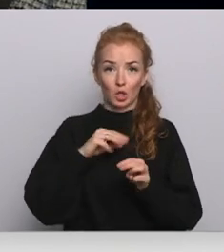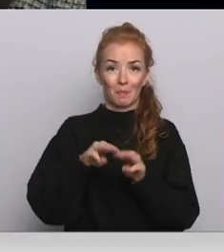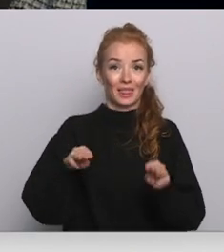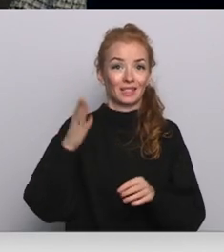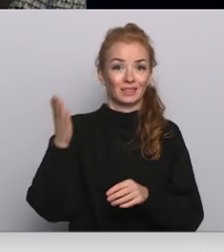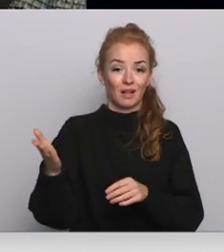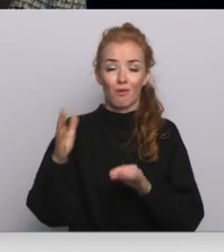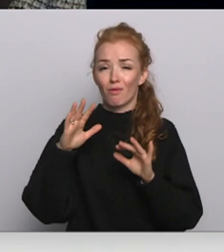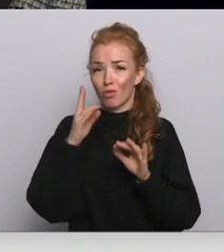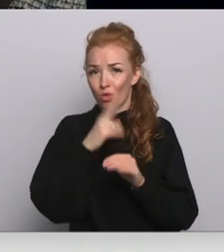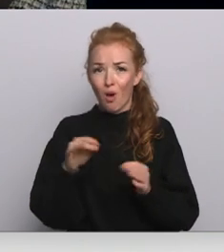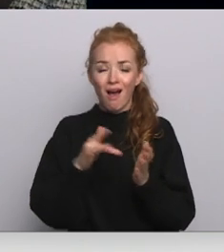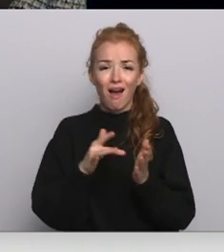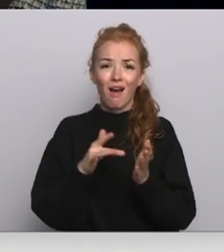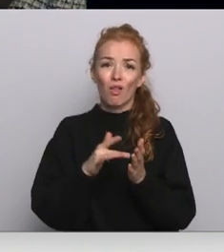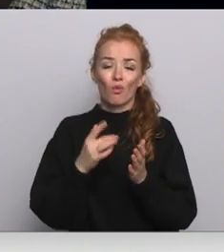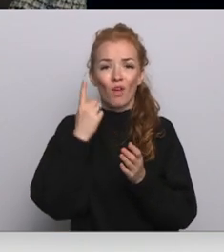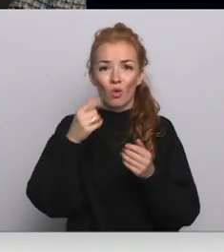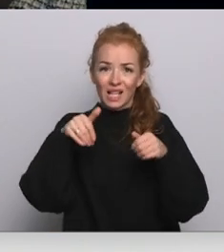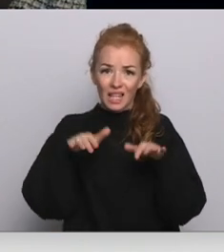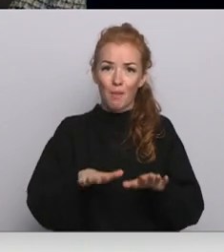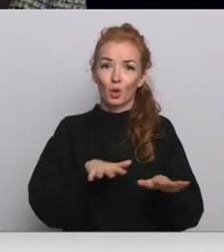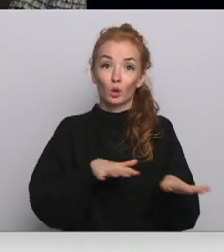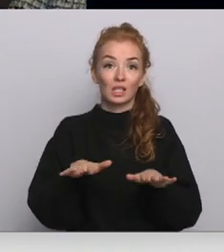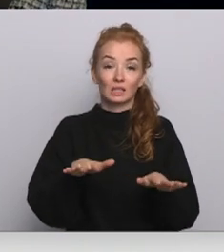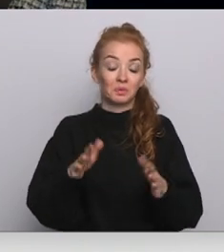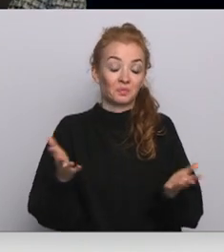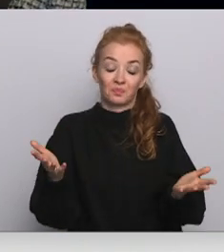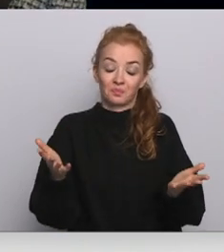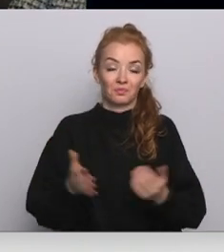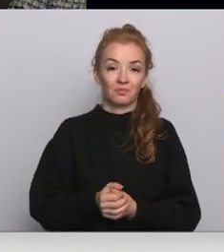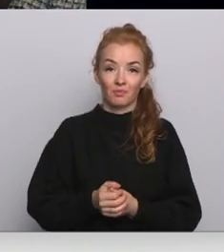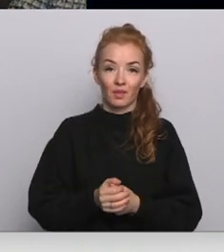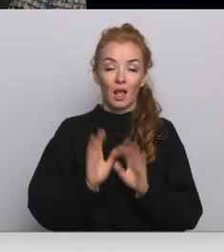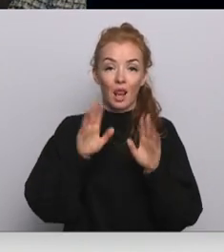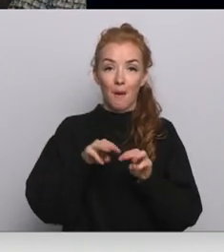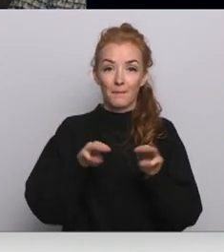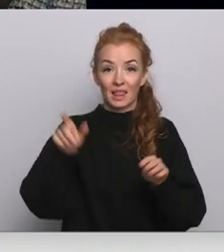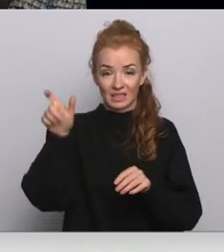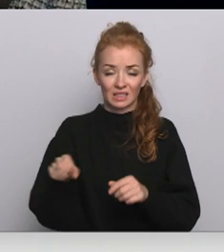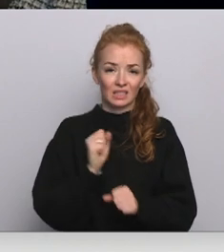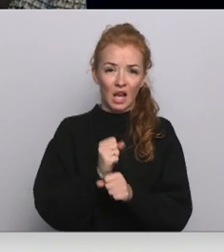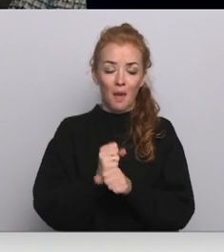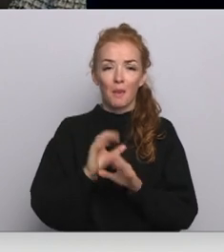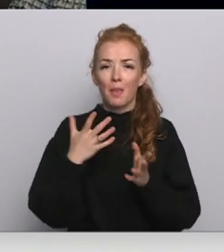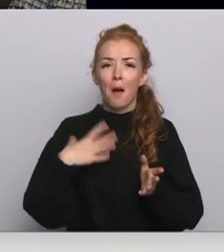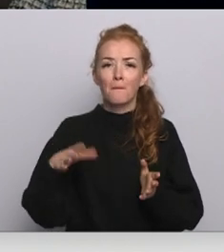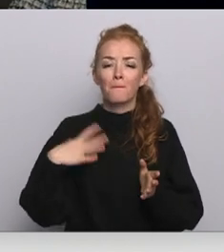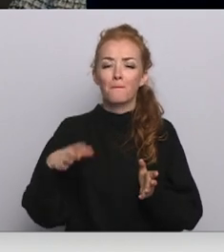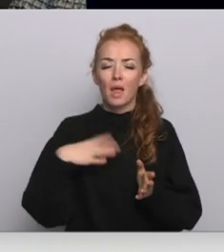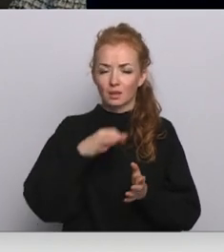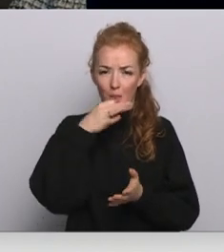kaut vienu izlēmīgu rīcību? Dievs ar viņu, lai ministrs strādā, bet kāpēc